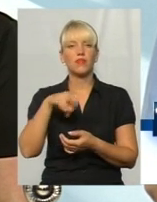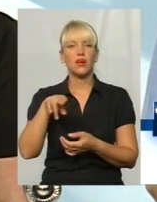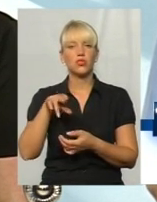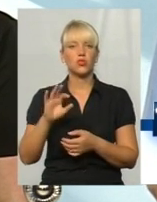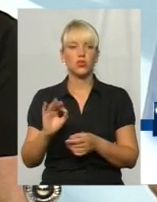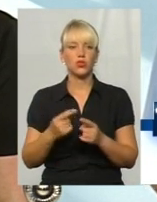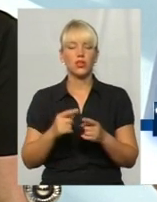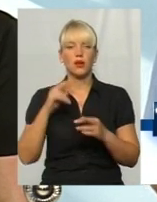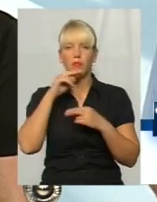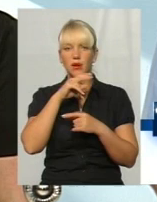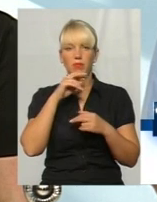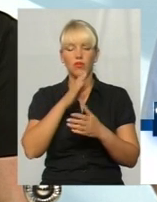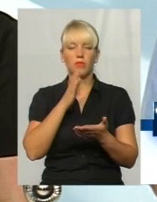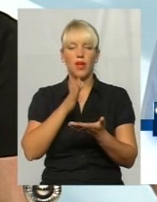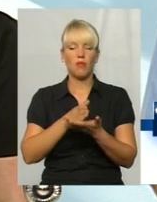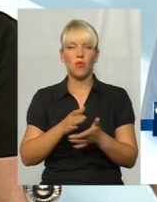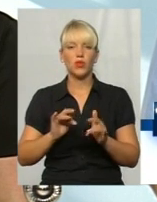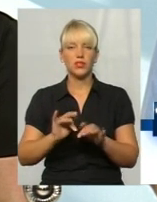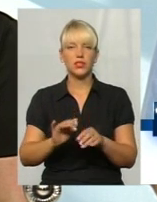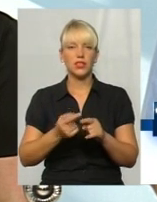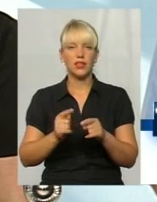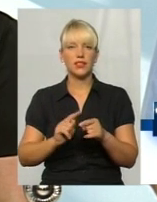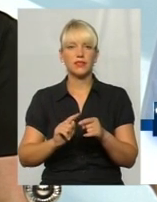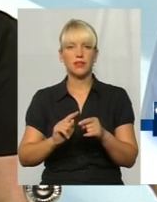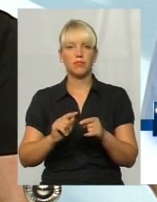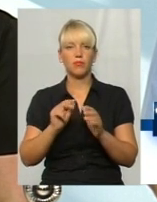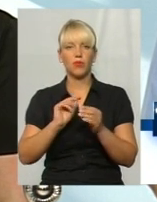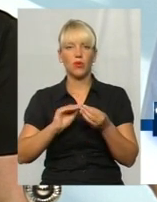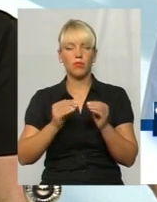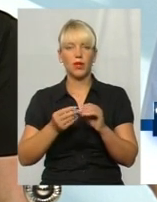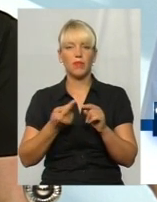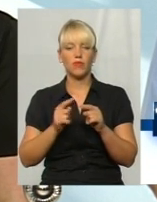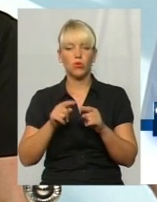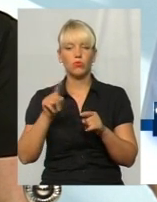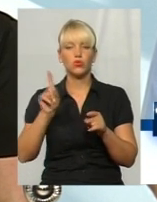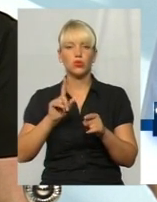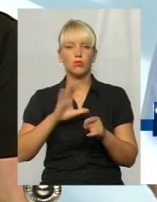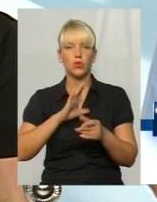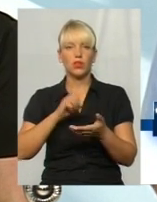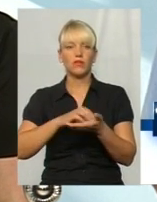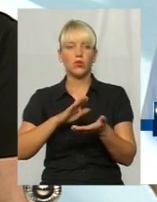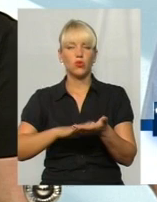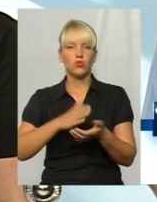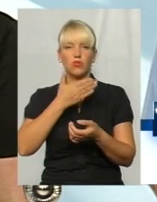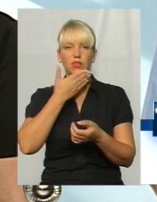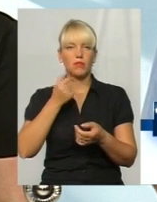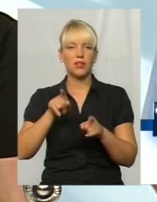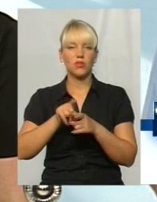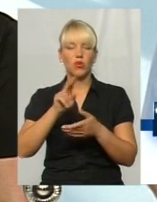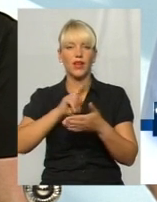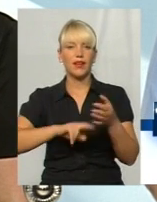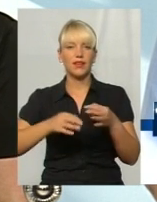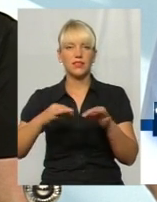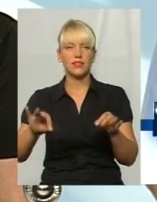цих препаратів прямої дії, проблема в тому, що, може, вони десь і були включені, але не всі вони пройшли реєстрацію. Такий препарат, як вважаю,